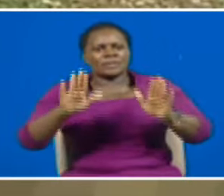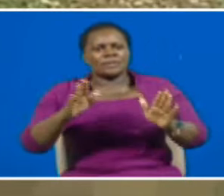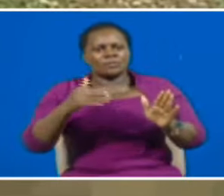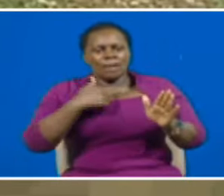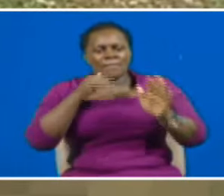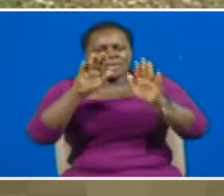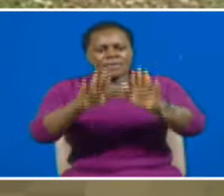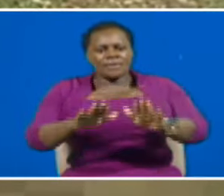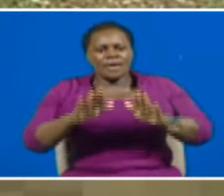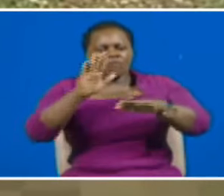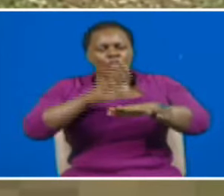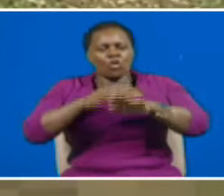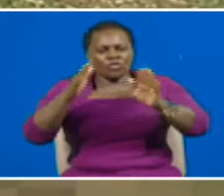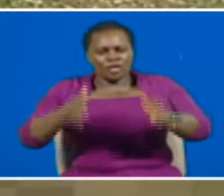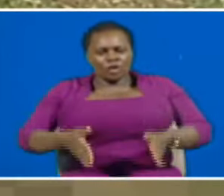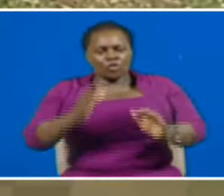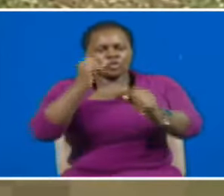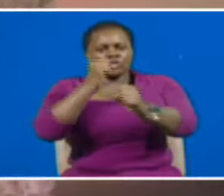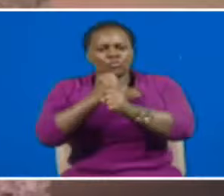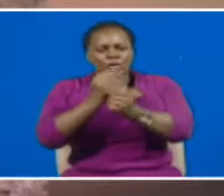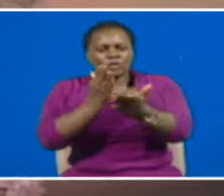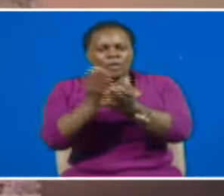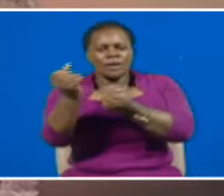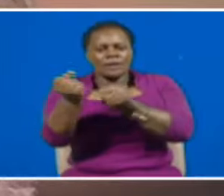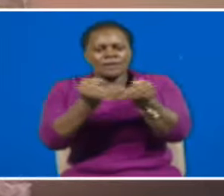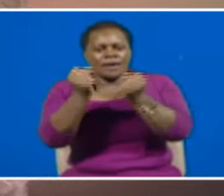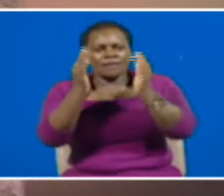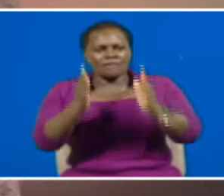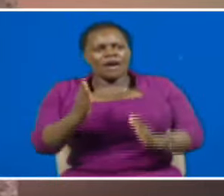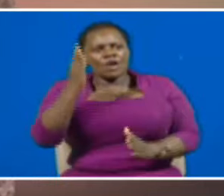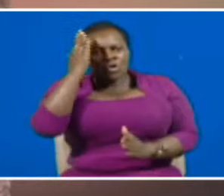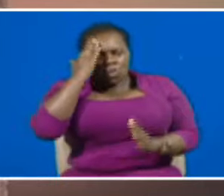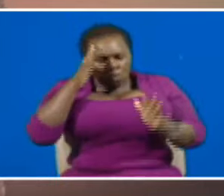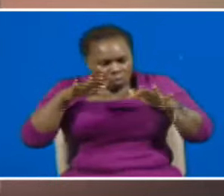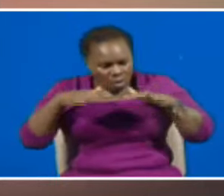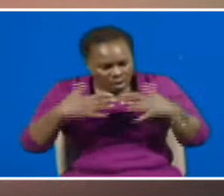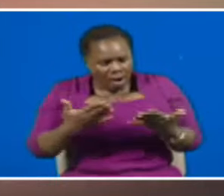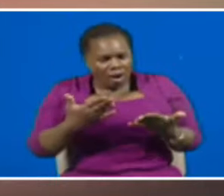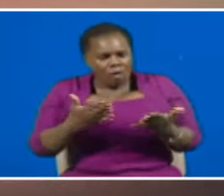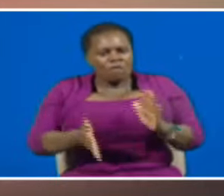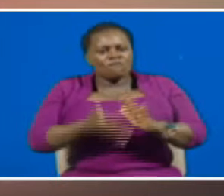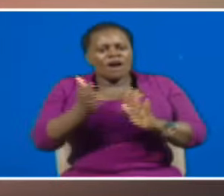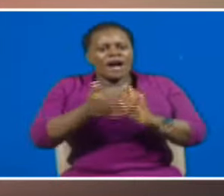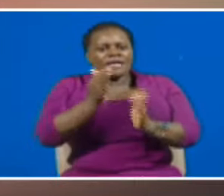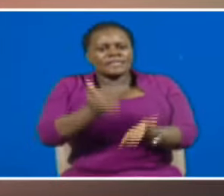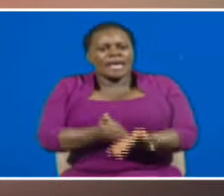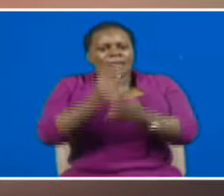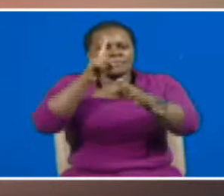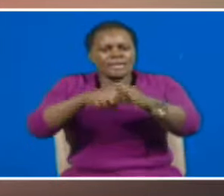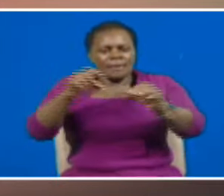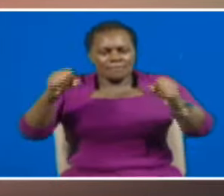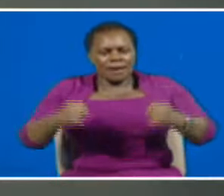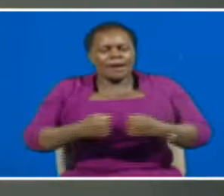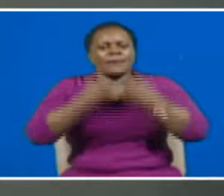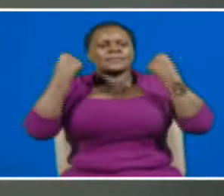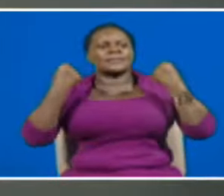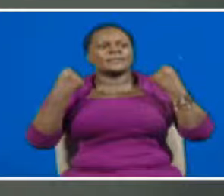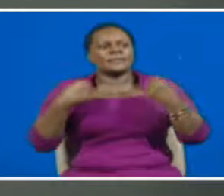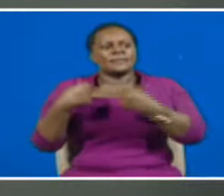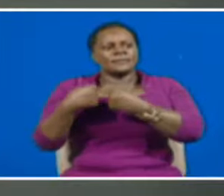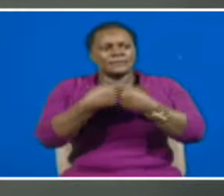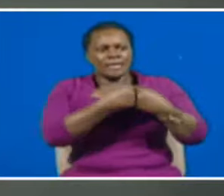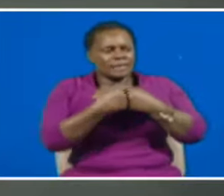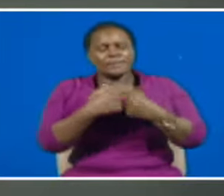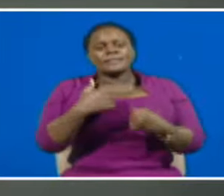muangalifu barabarani na kuwakikisha madereva wanajua jinsi ya kutuwa huduma ya kwanza wakati wa ajali. Um, changamoto